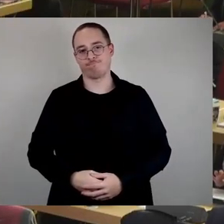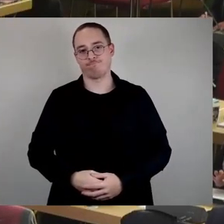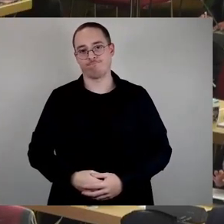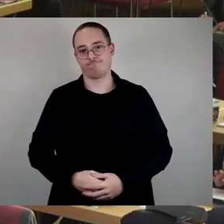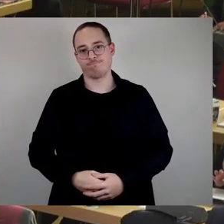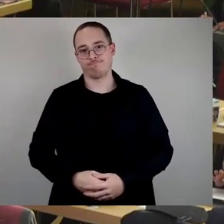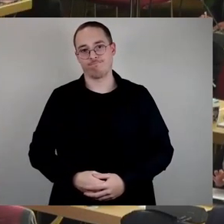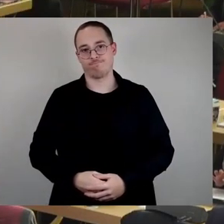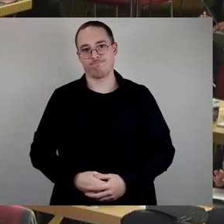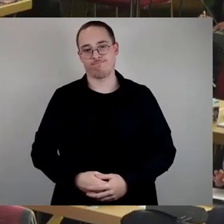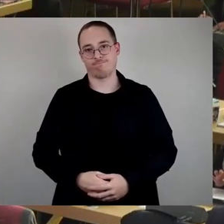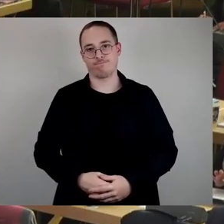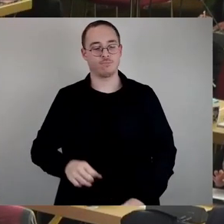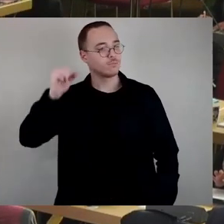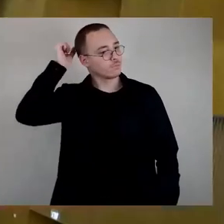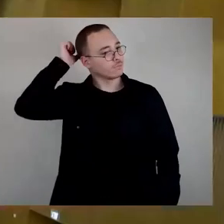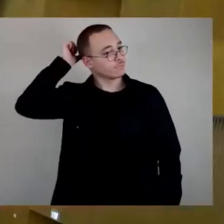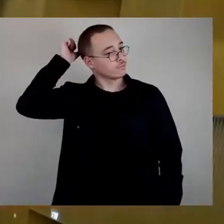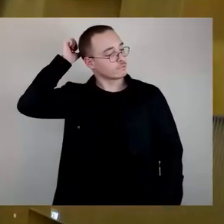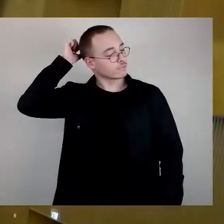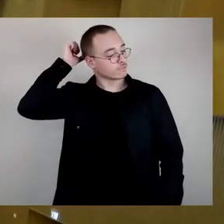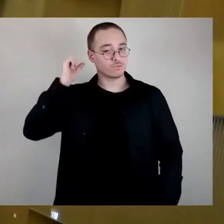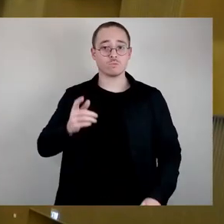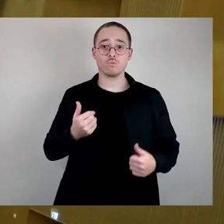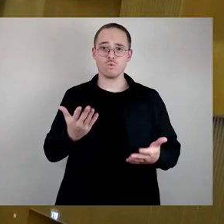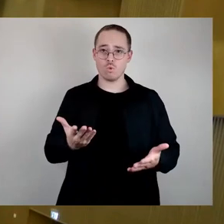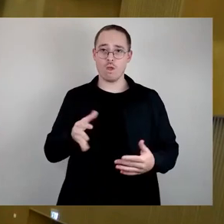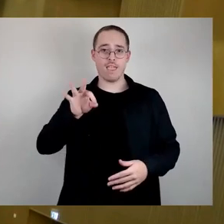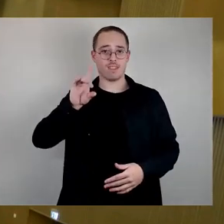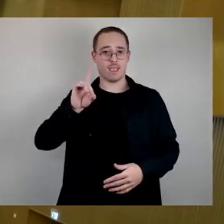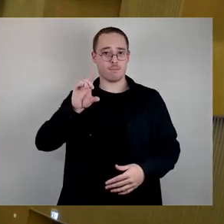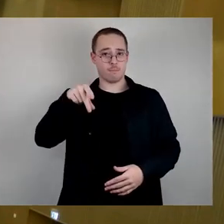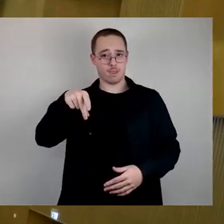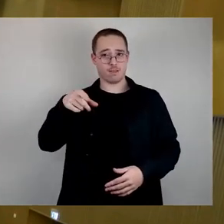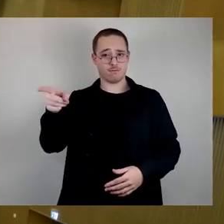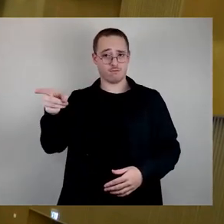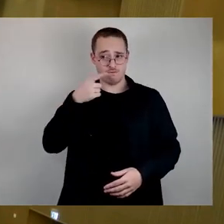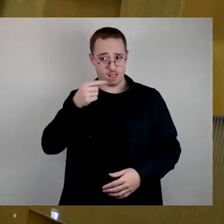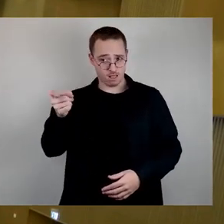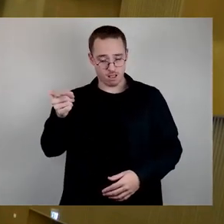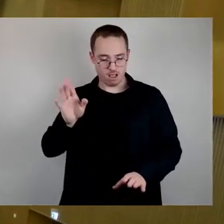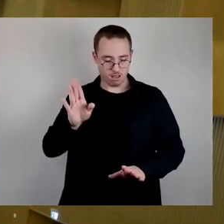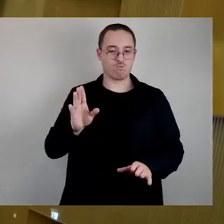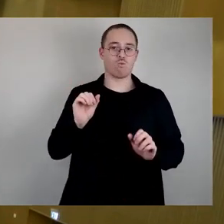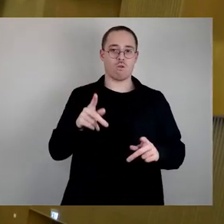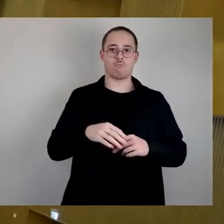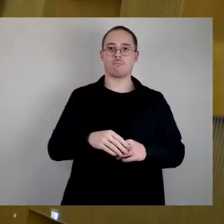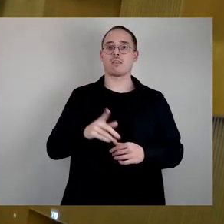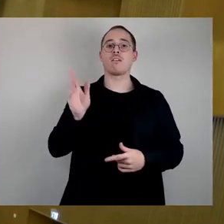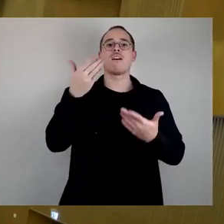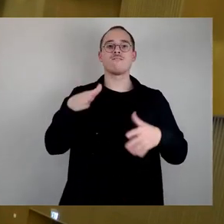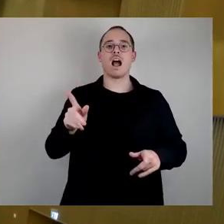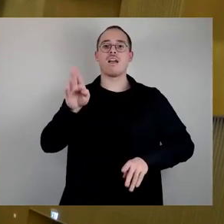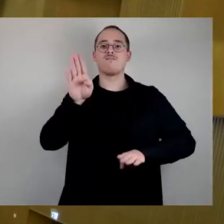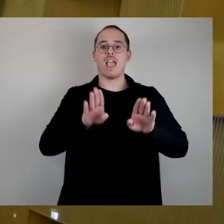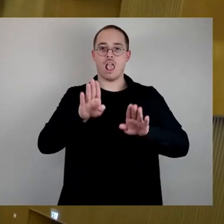So, wir steigen ein in die Fraktionsrunde. FDP, wird das Wort gewünscht? Nein? Dann Freie Wähler, Freie Bürger, Frau Tagen.